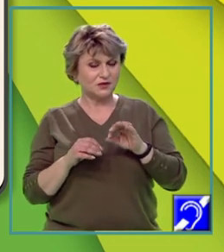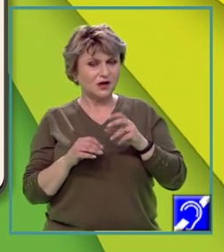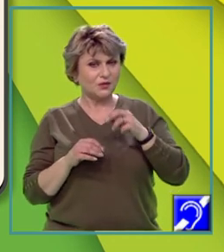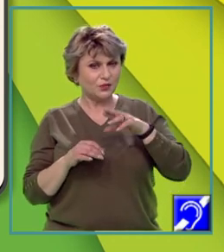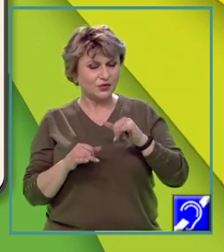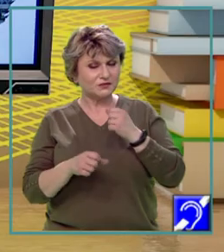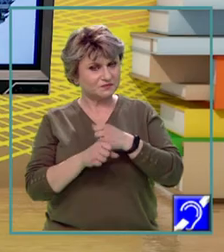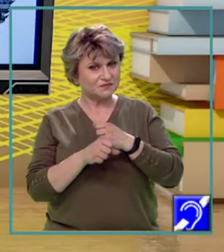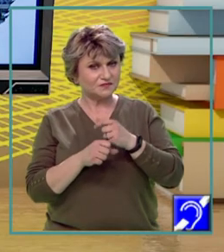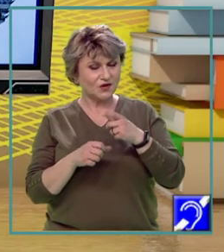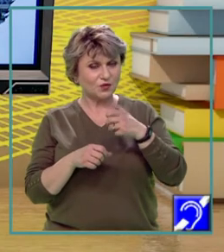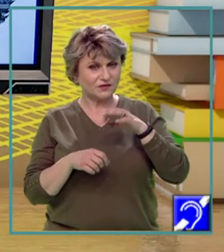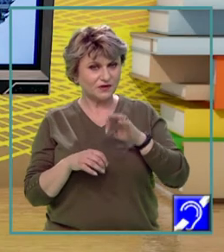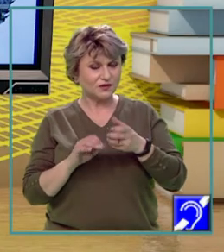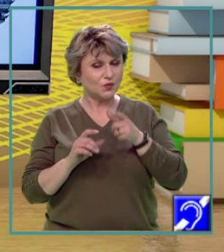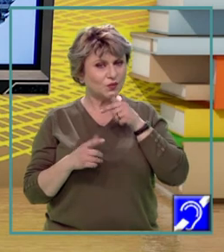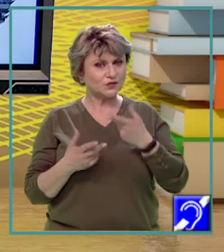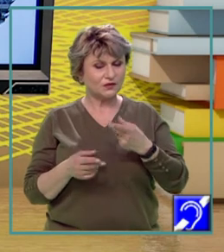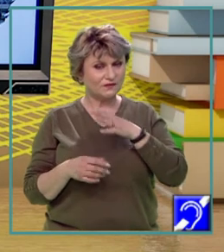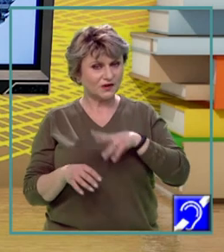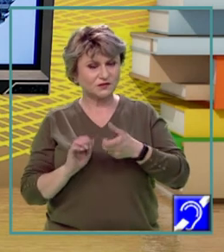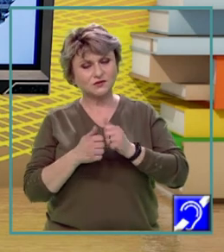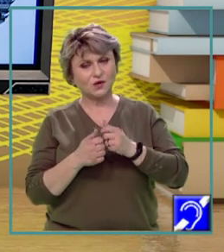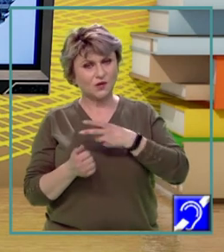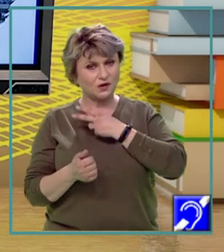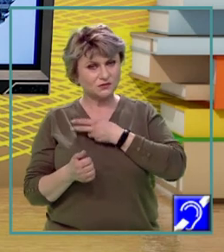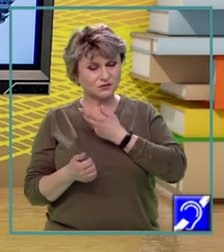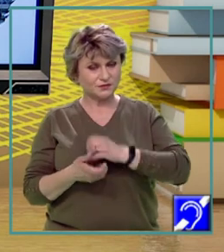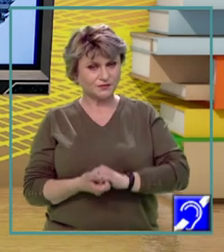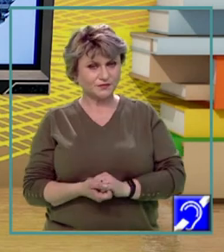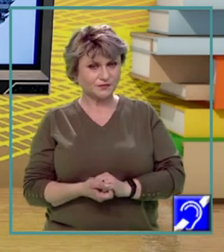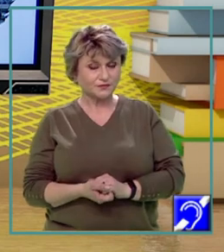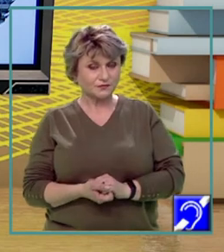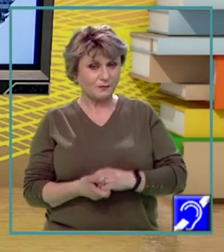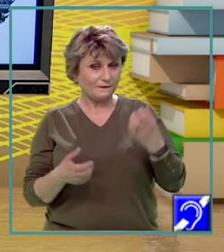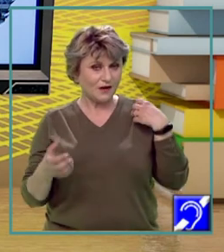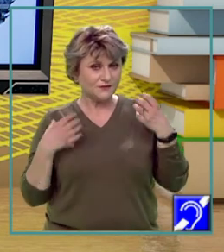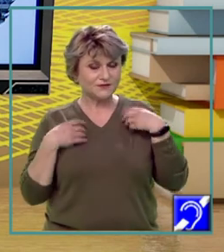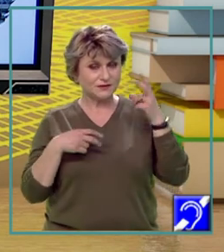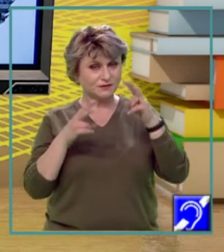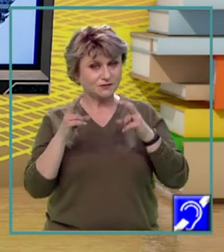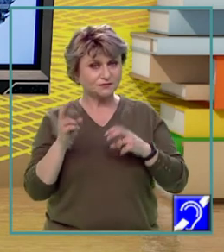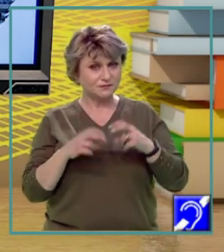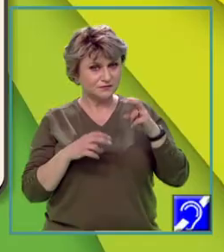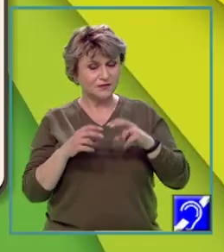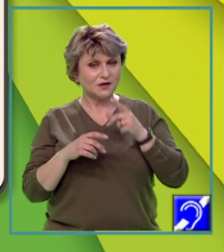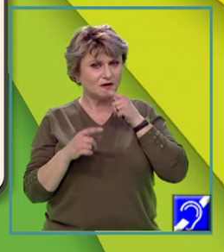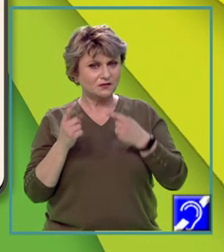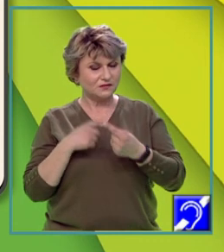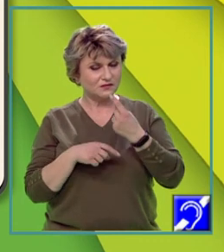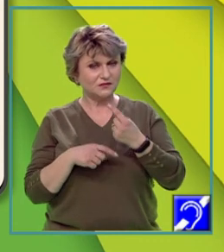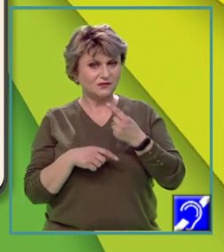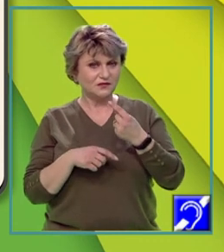cultivate închise în Franța sau Marea Britanie. Activitățile industriale au generat apariția peisajelor